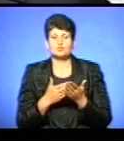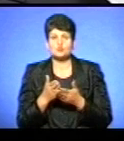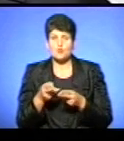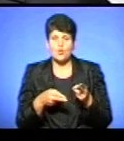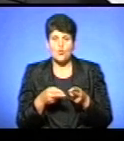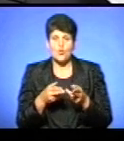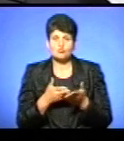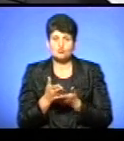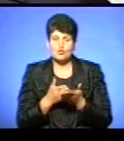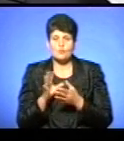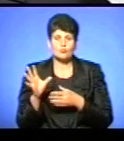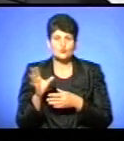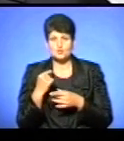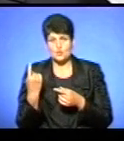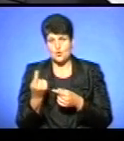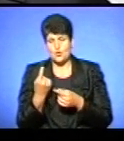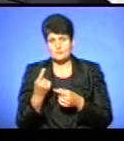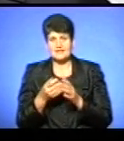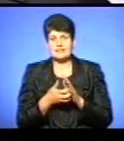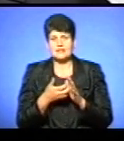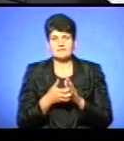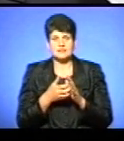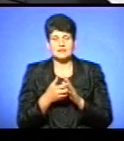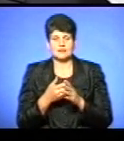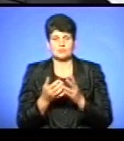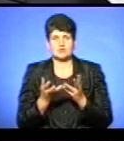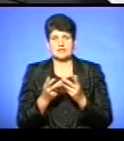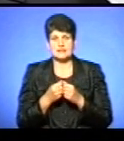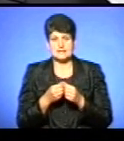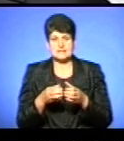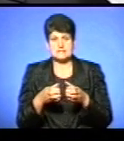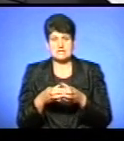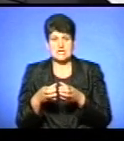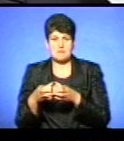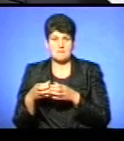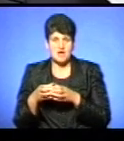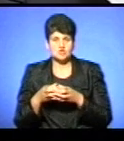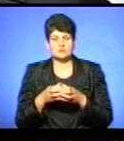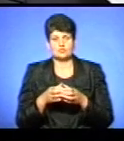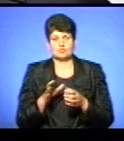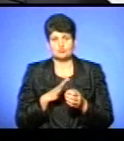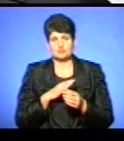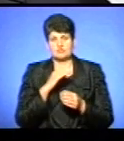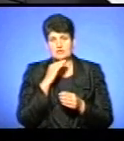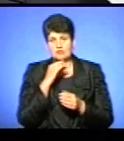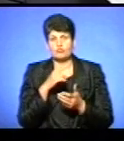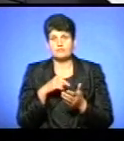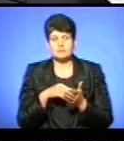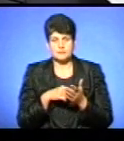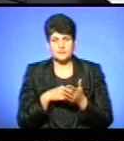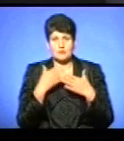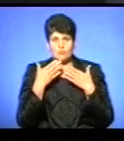всю область, через те не хватає кількісті екіпажів, щоб достатньо було для самого міста. Ну, вже